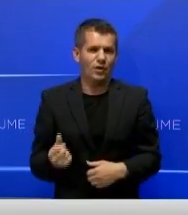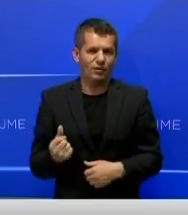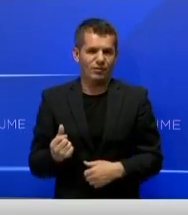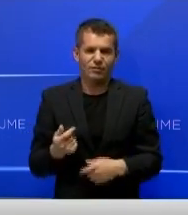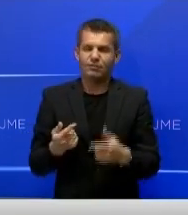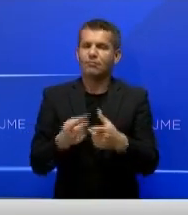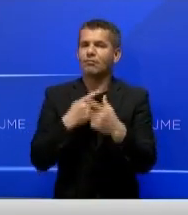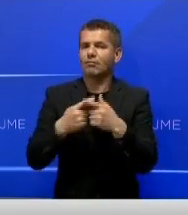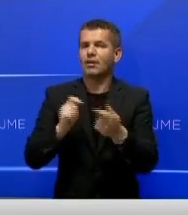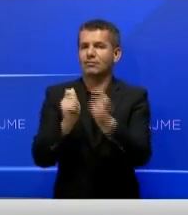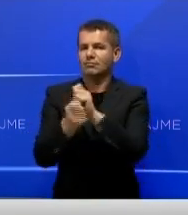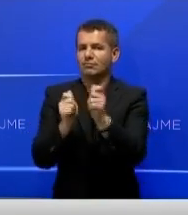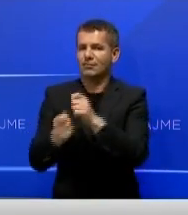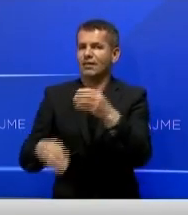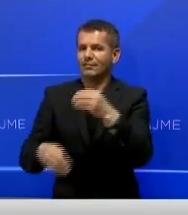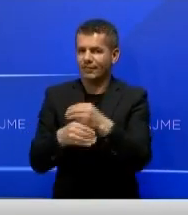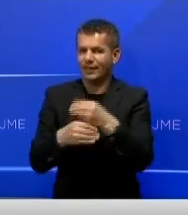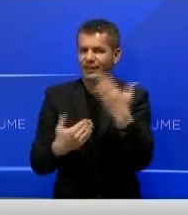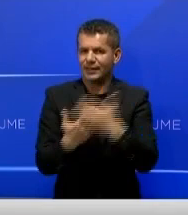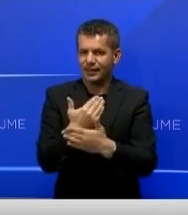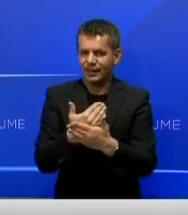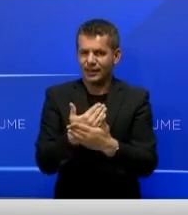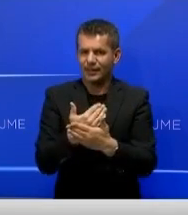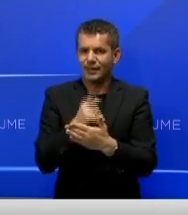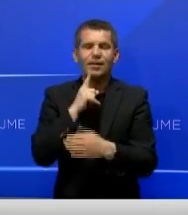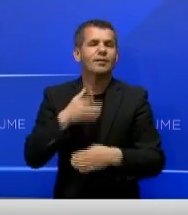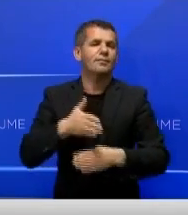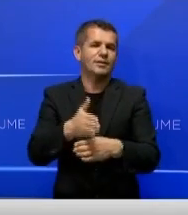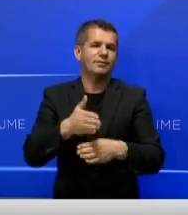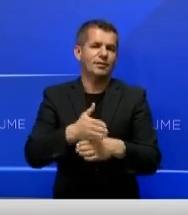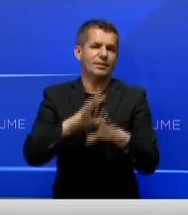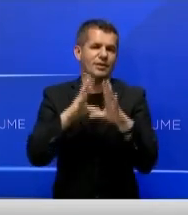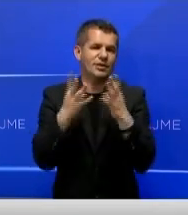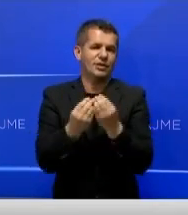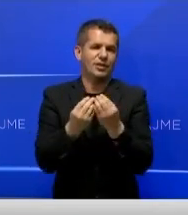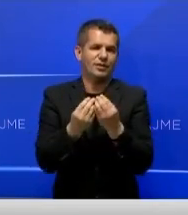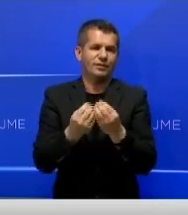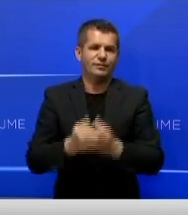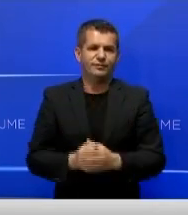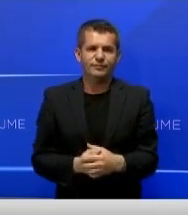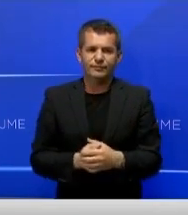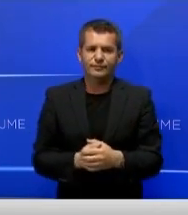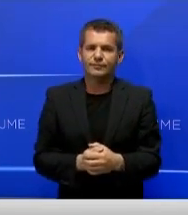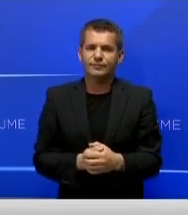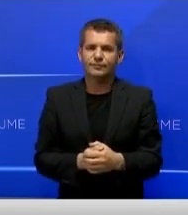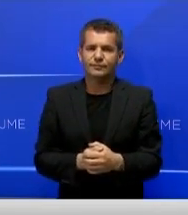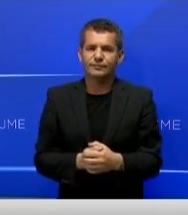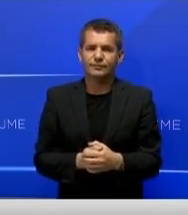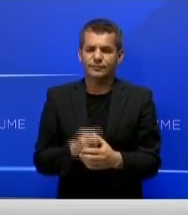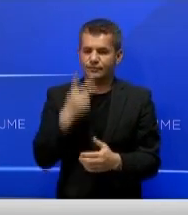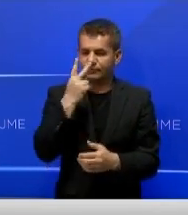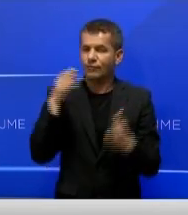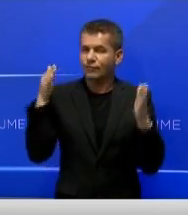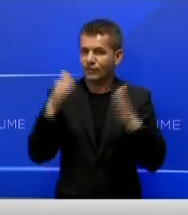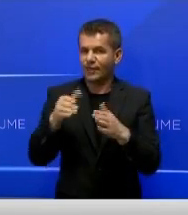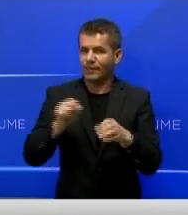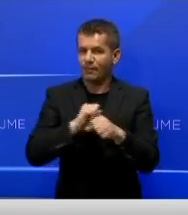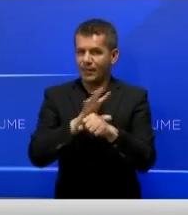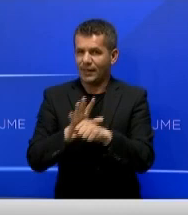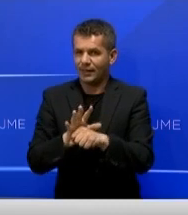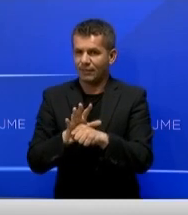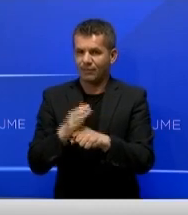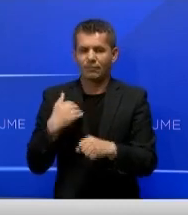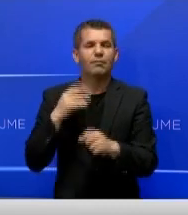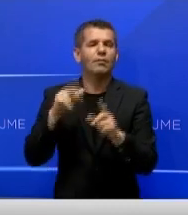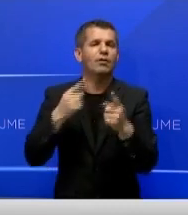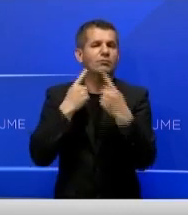rishimin e ligjit ri për paga, që këtë mbështetje për stafit shëndesor. Pra përveç fokusit në pandemin COVID, ne